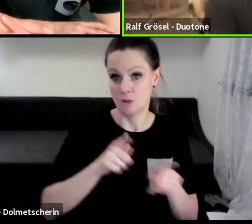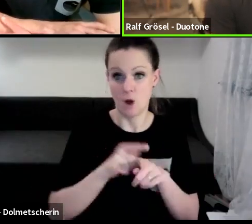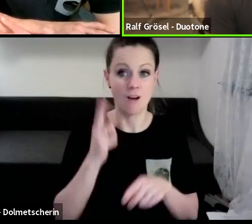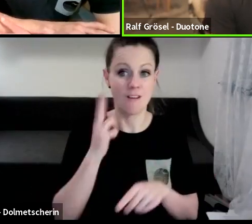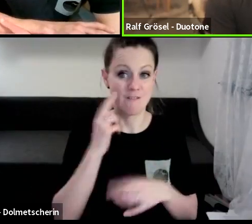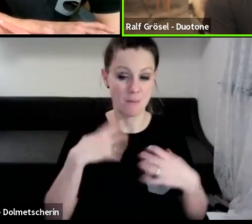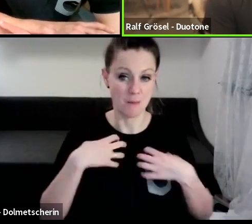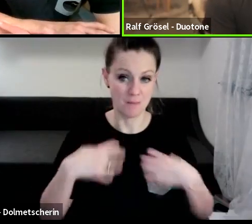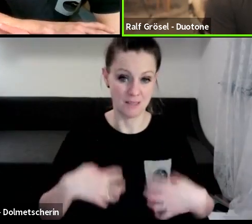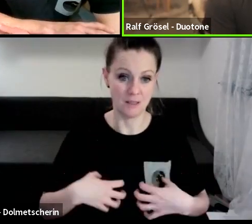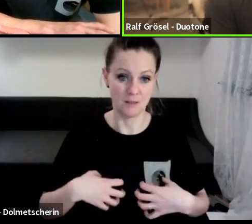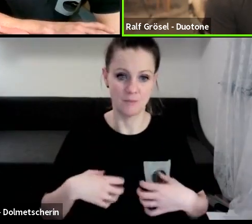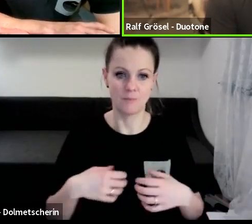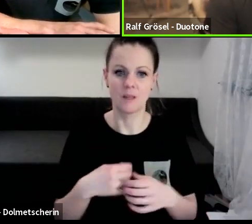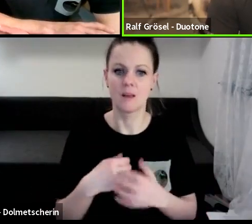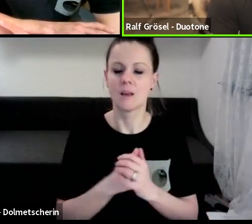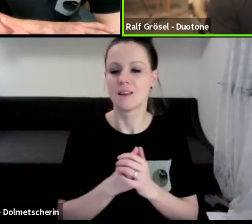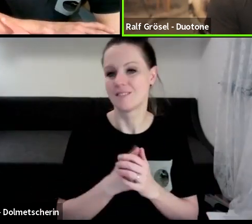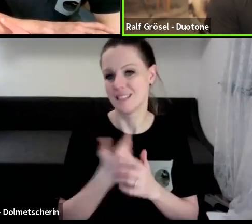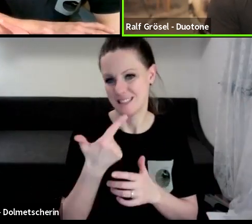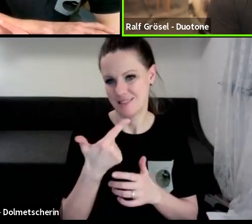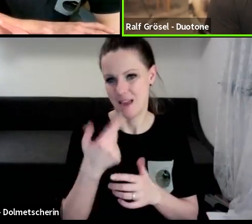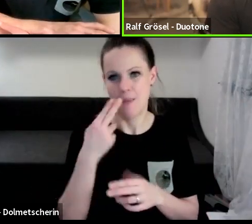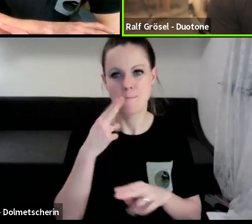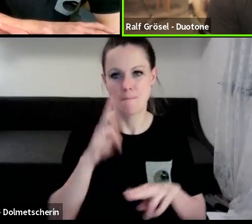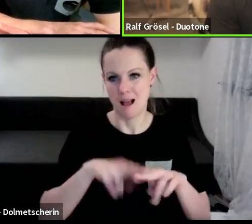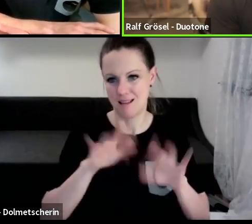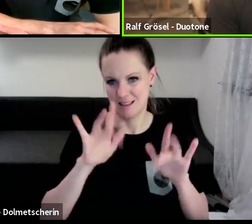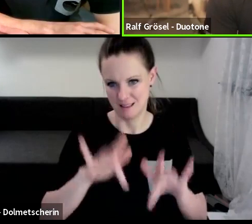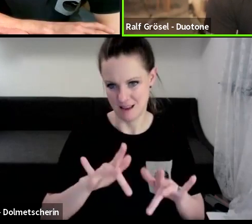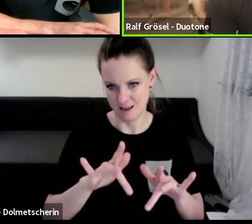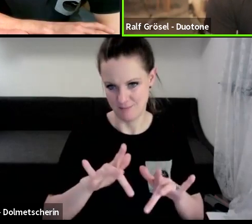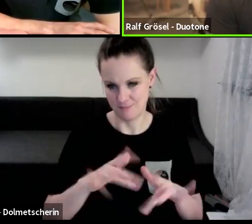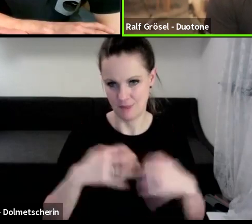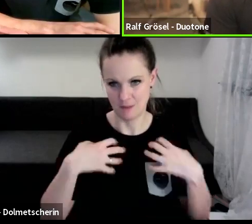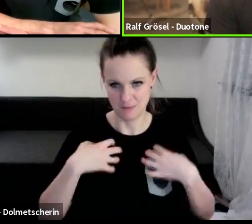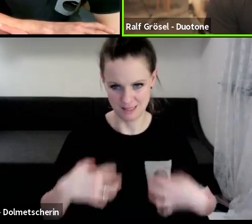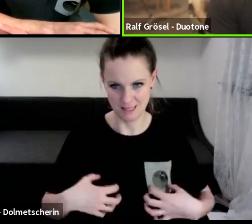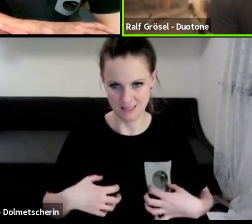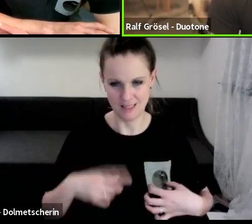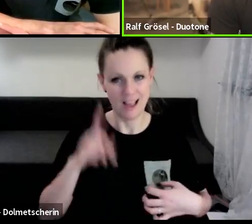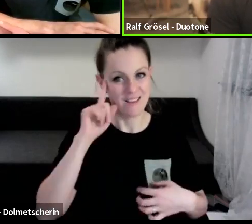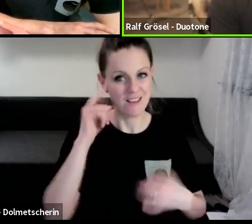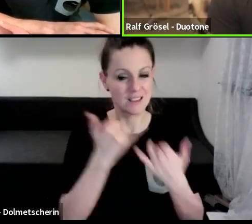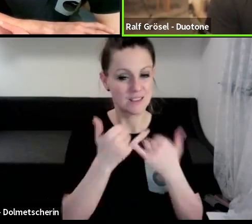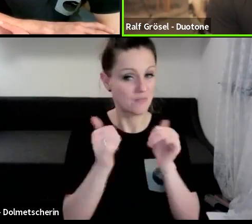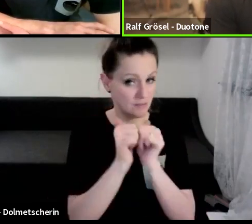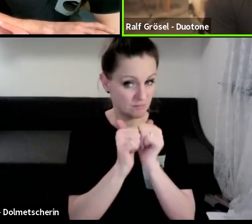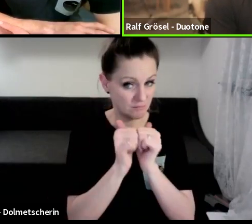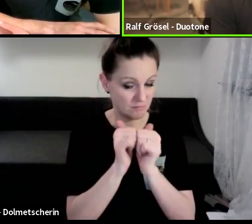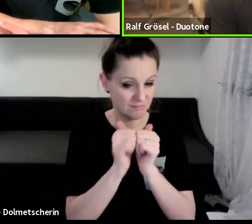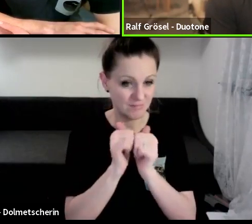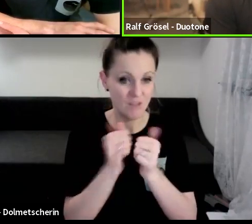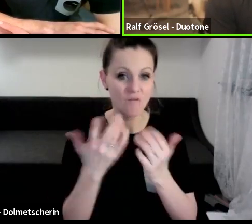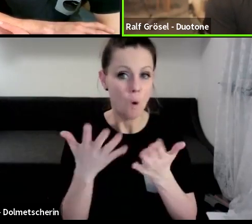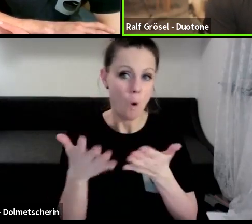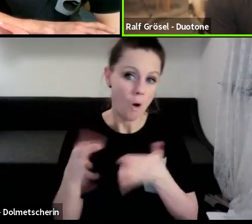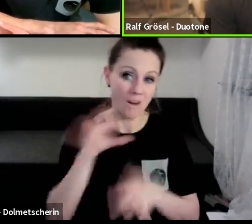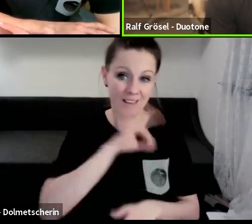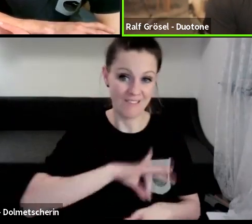beiden Marken Jib und Oxley und ich ja eben genau weiß, wie man auch kalkulieren kann und welche Margen wohin stehen,